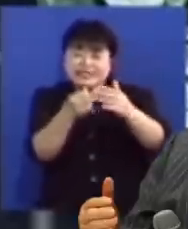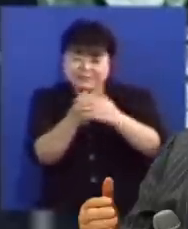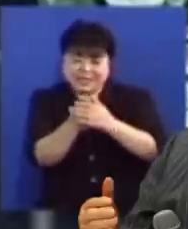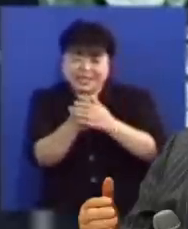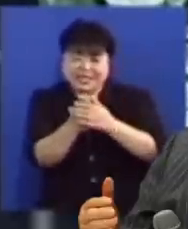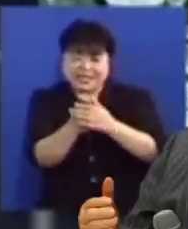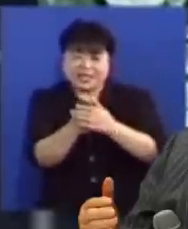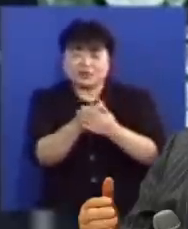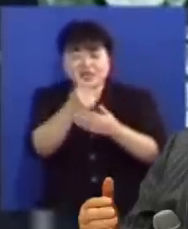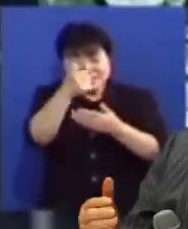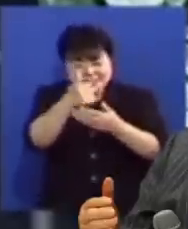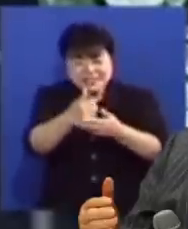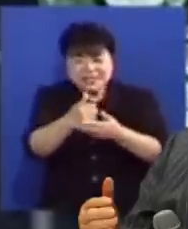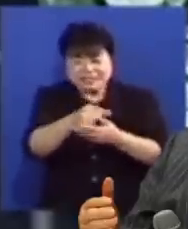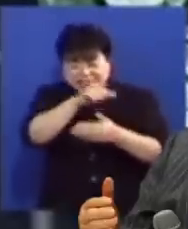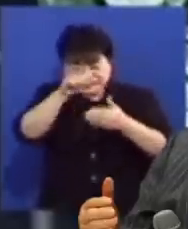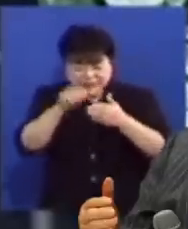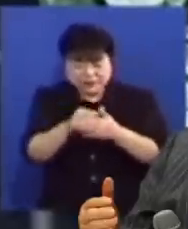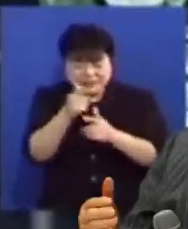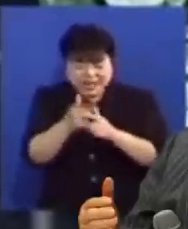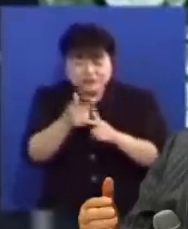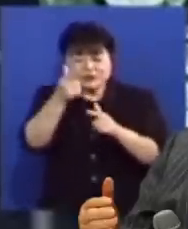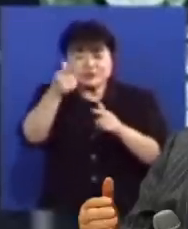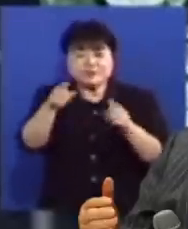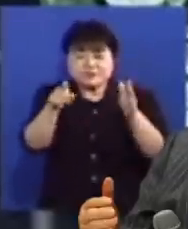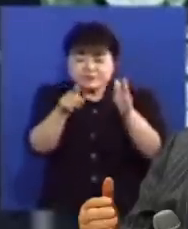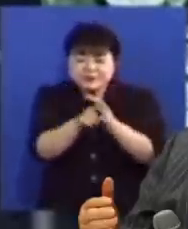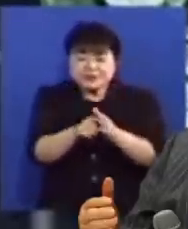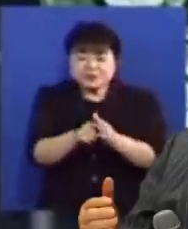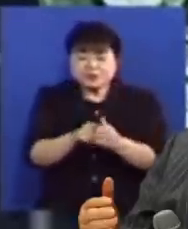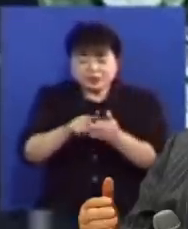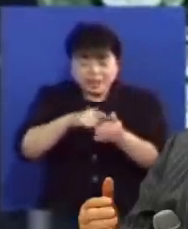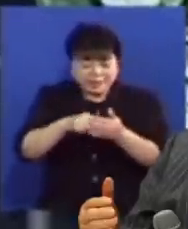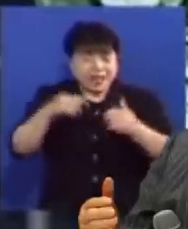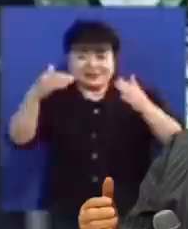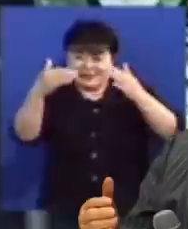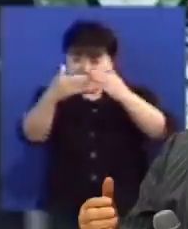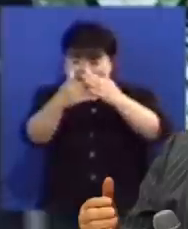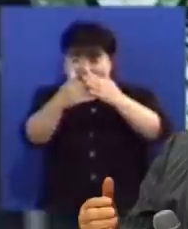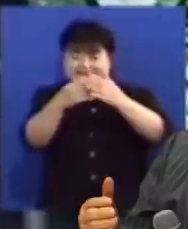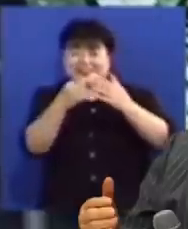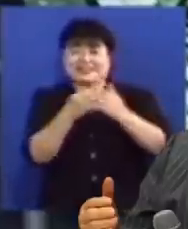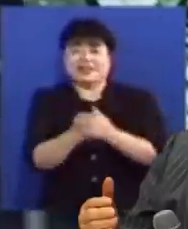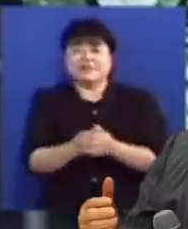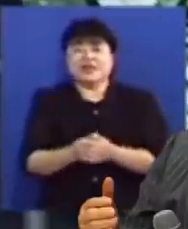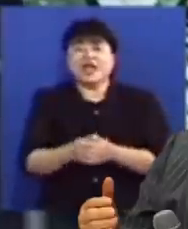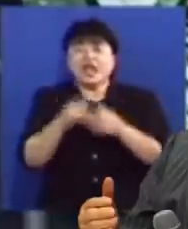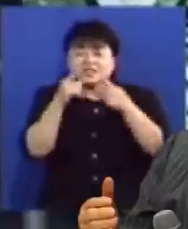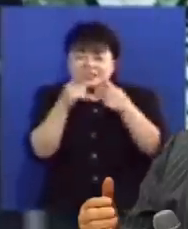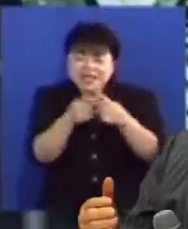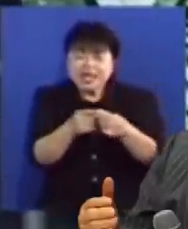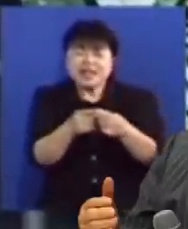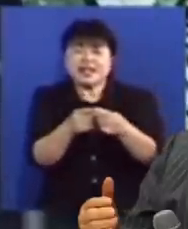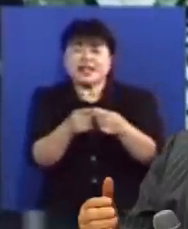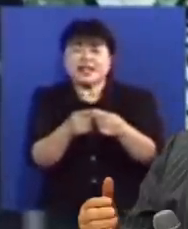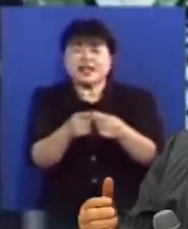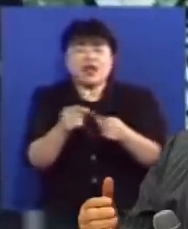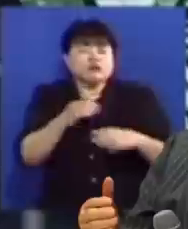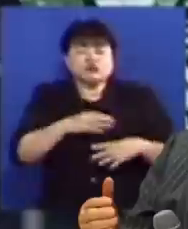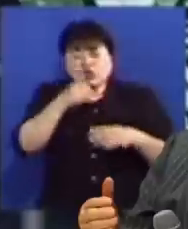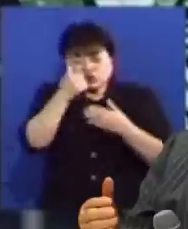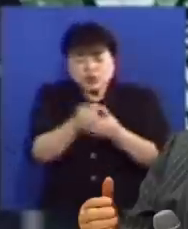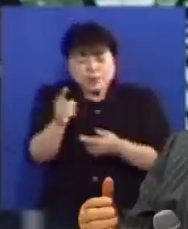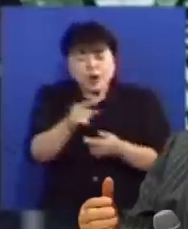우리의 죄는 일생 예수님이 믿음으로 청산해버렸기 때문인 것입니다 제일 무서운